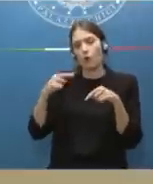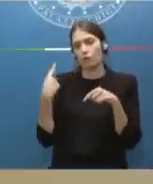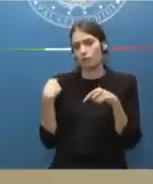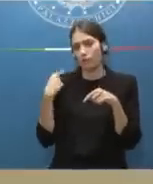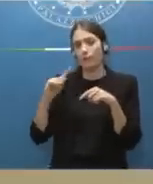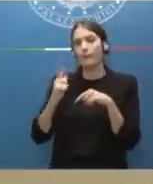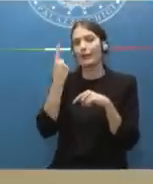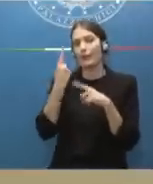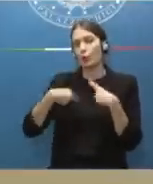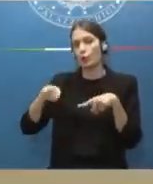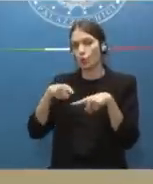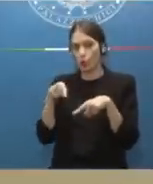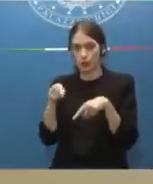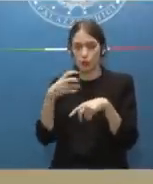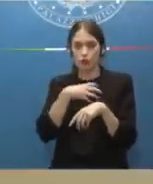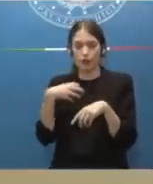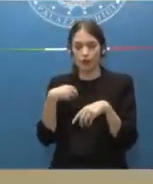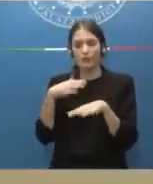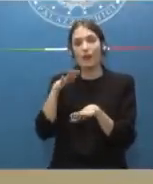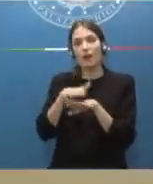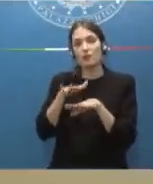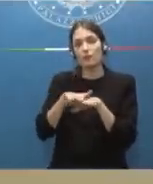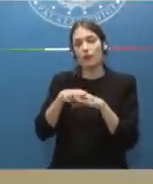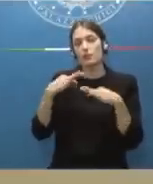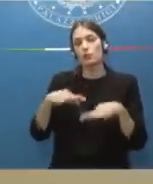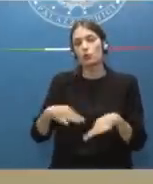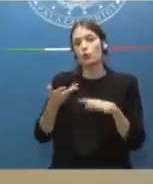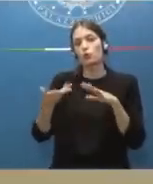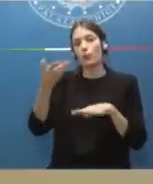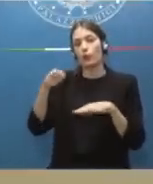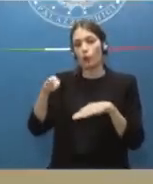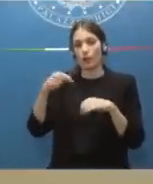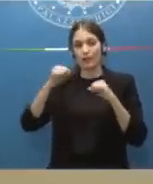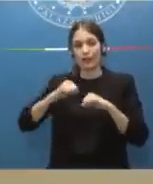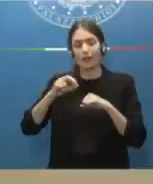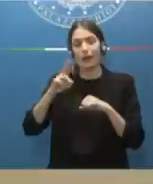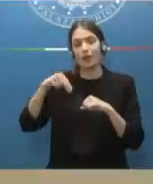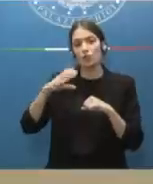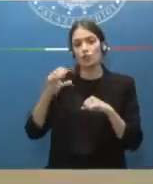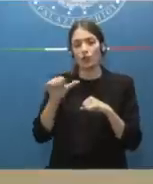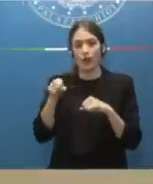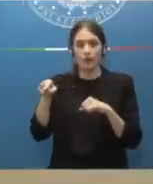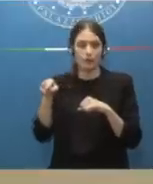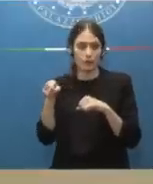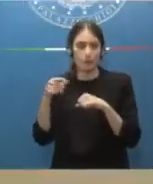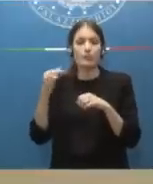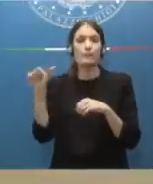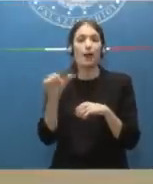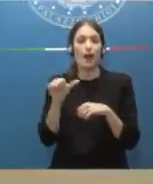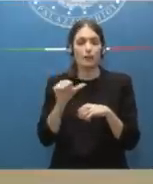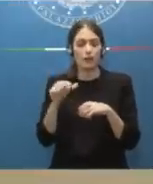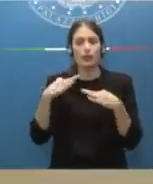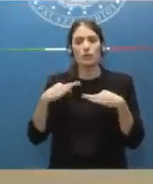con esperti dell'Istituto Superiore di Sanità, degli RCCS Spallanzani, che è l